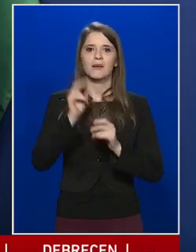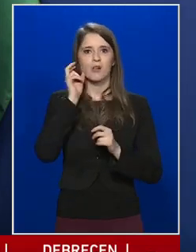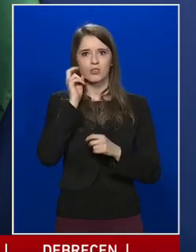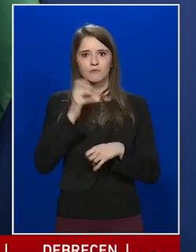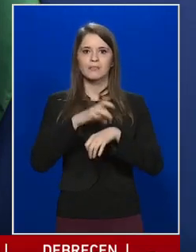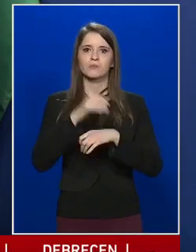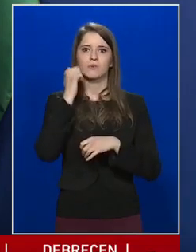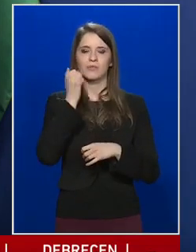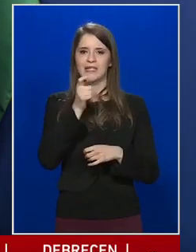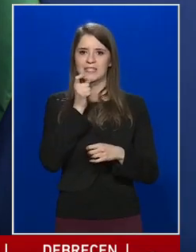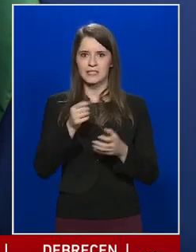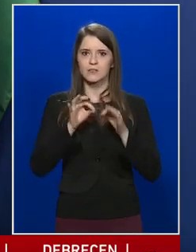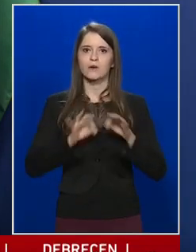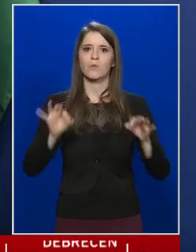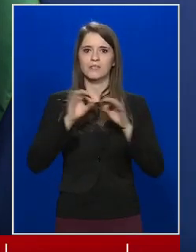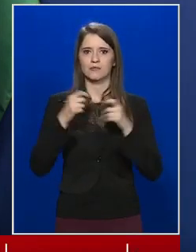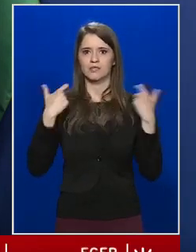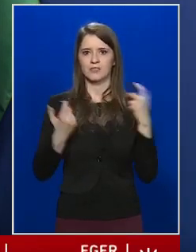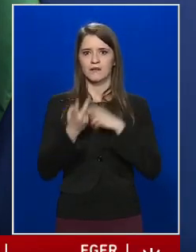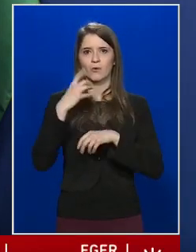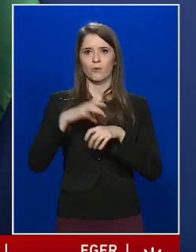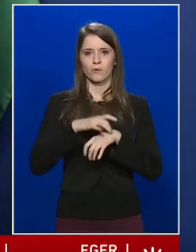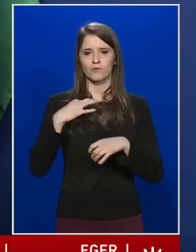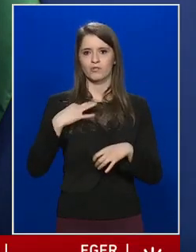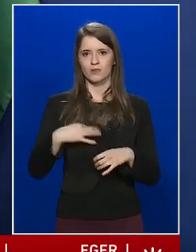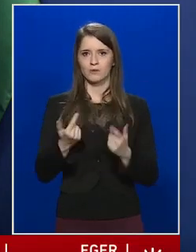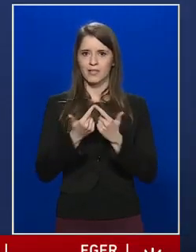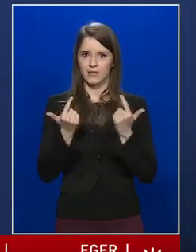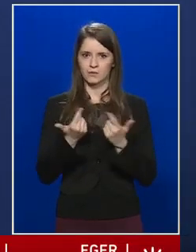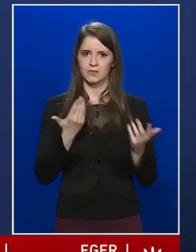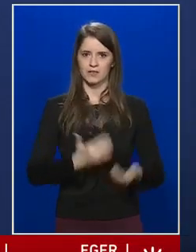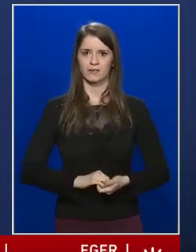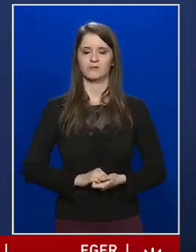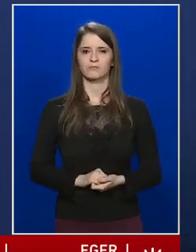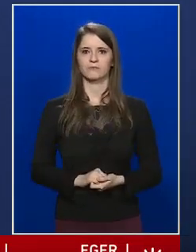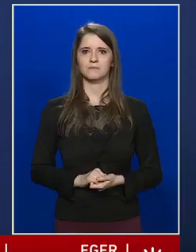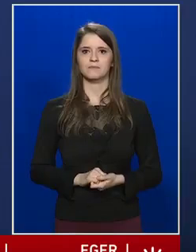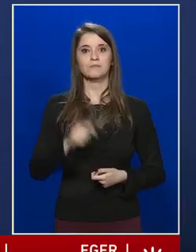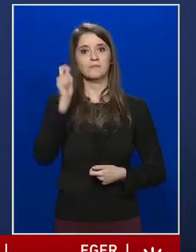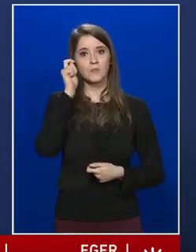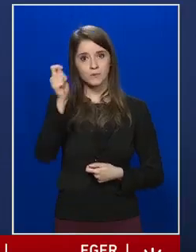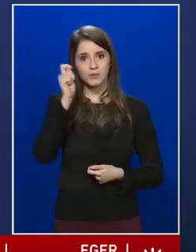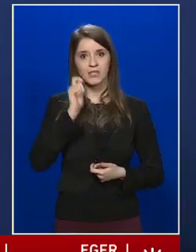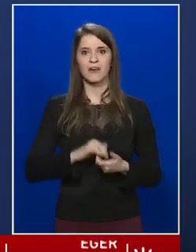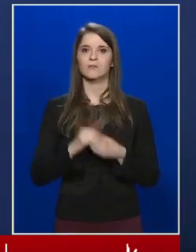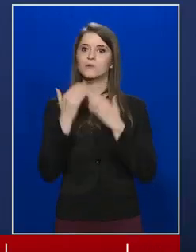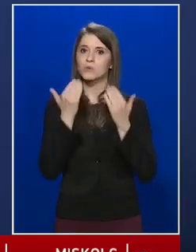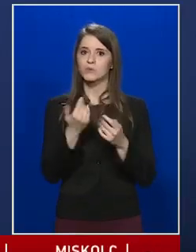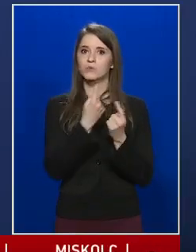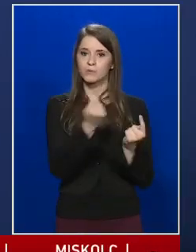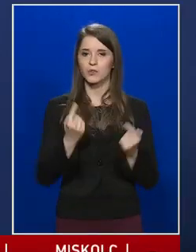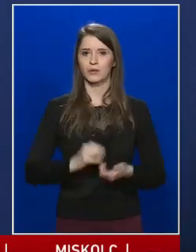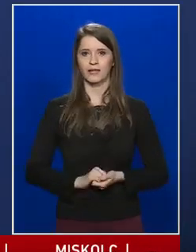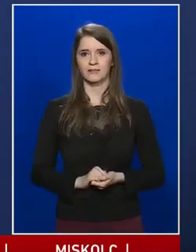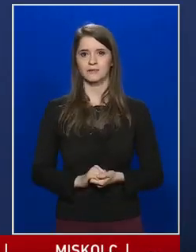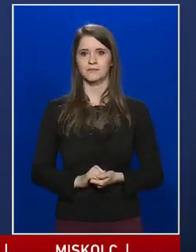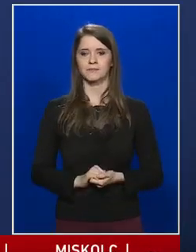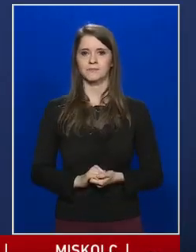Cecília, országos tisztifőorvosasszony tájékoztatását. Jó napot kívánok, köszöntöm Önöket!